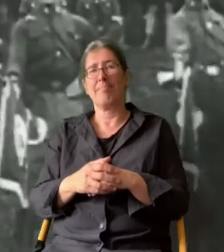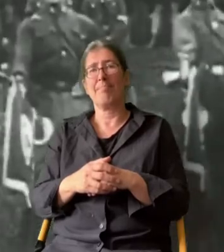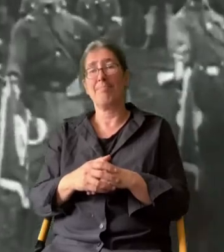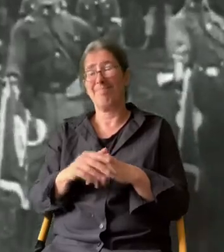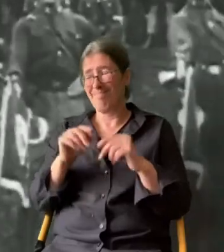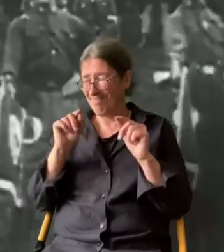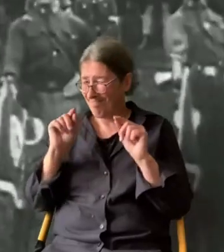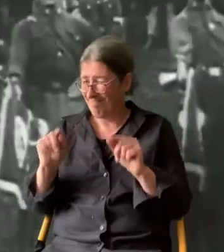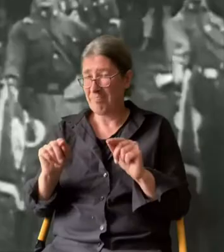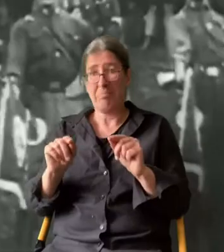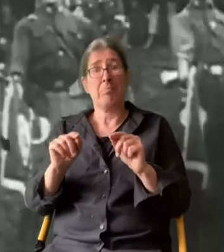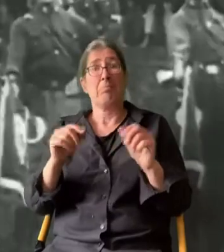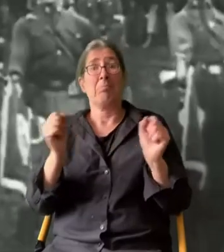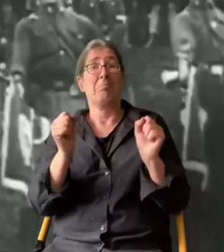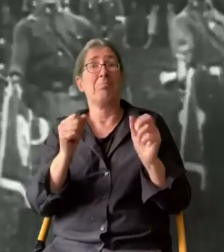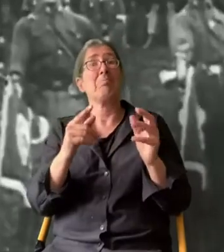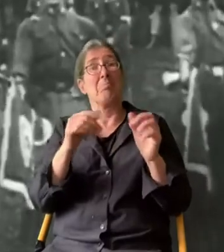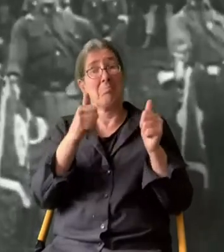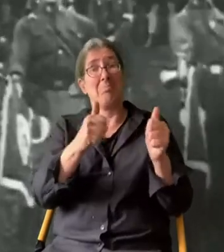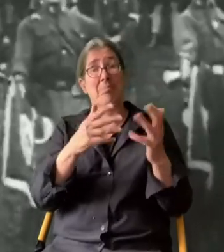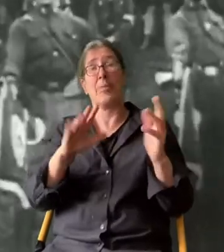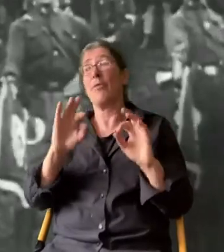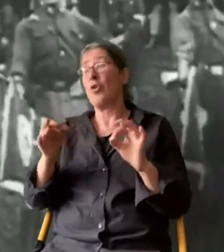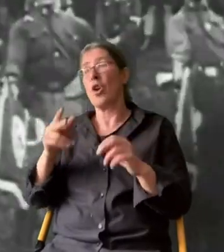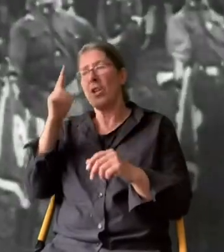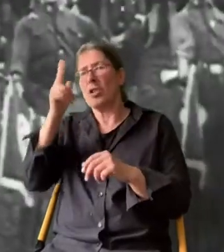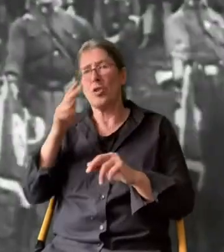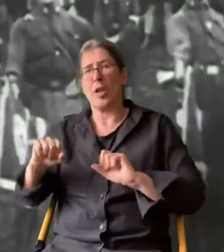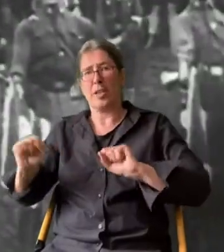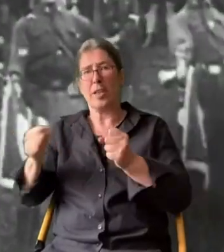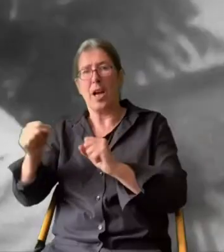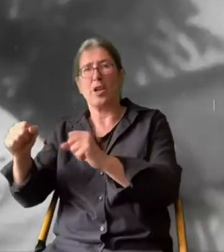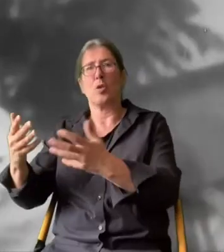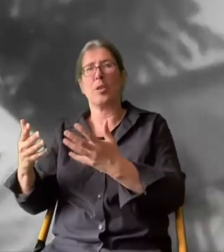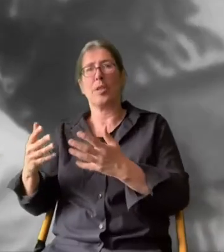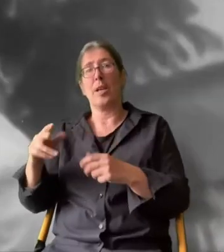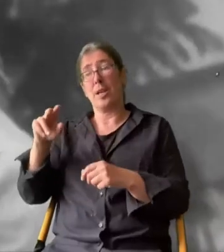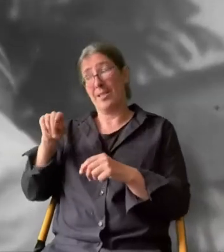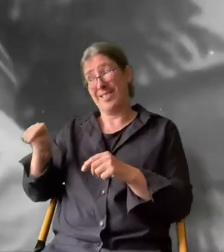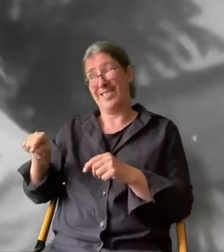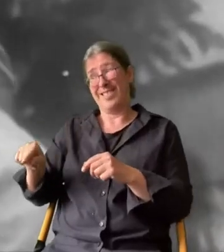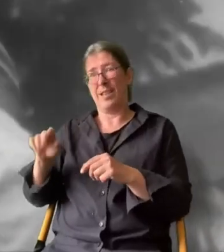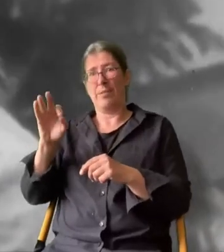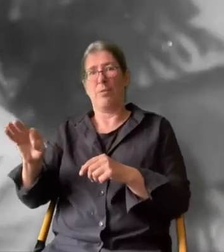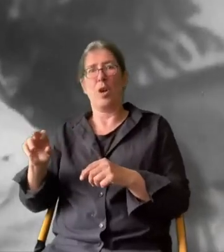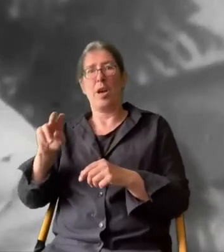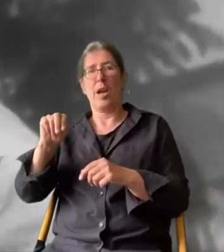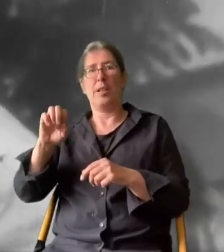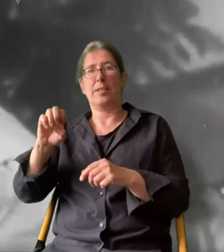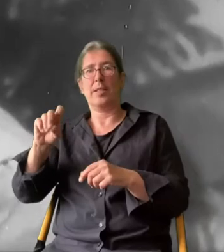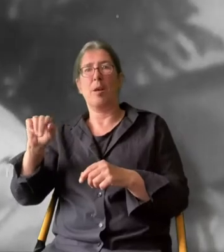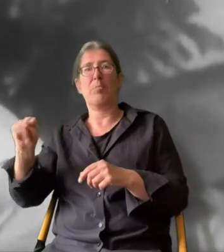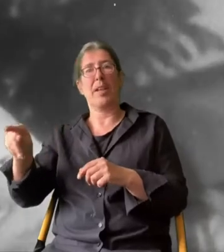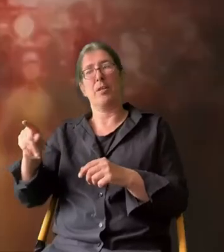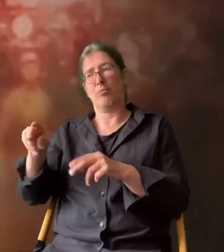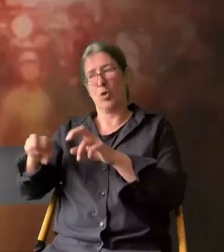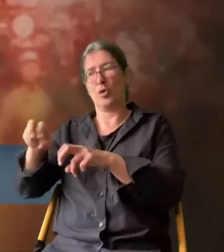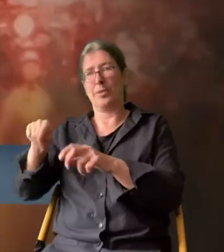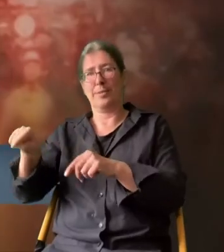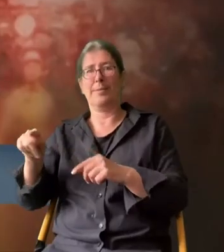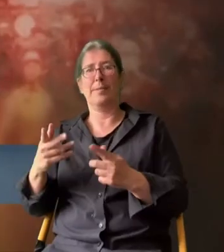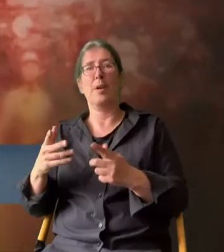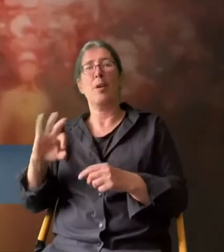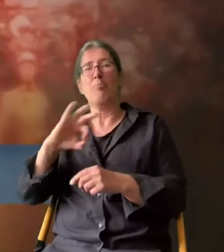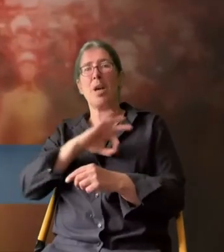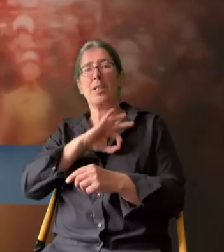Das war eine Steilvorlage für nationalistische Agitatoren. Und das hat der NSDAP vor allen Dingen genutzt. Die